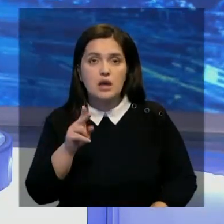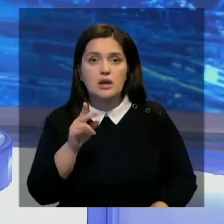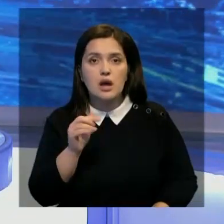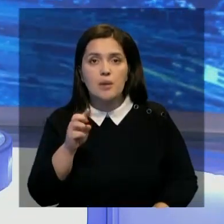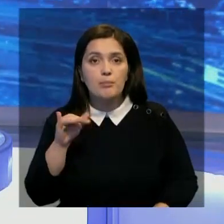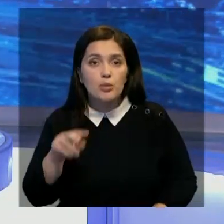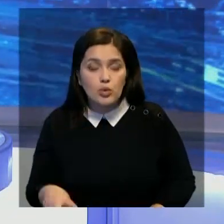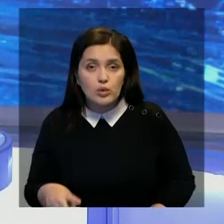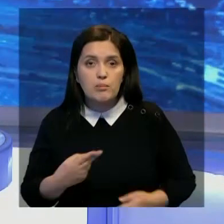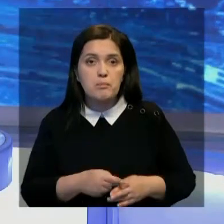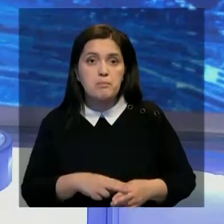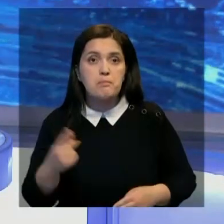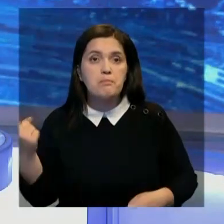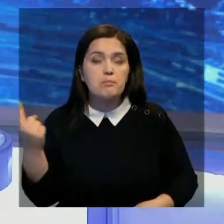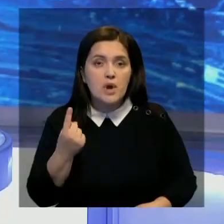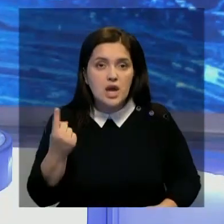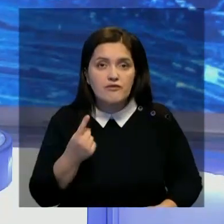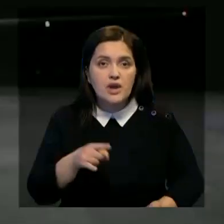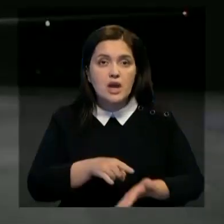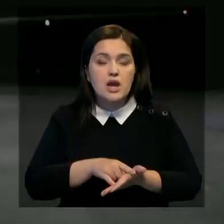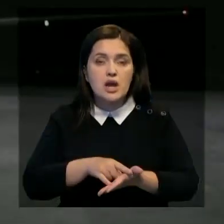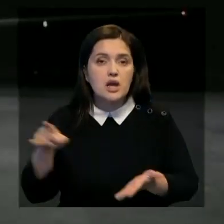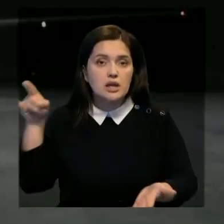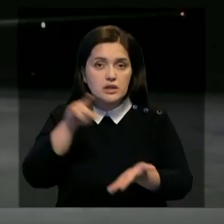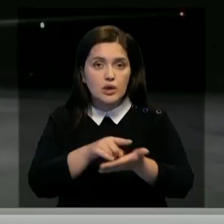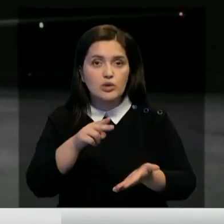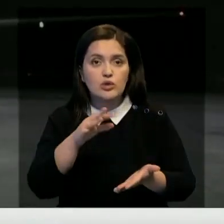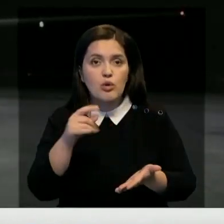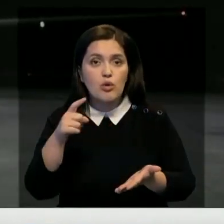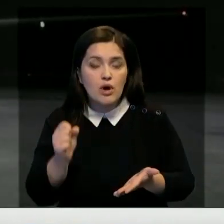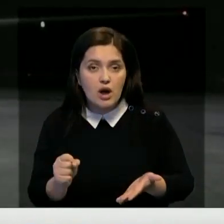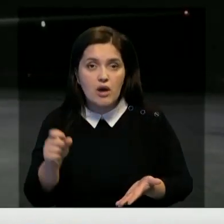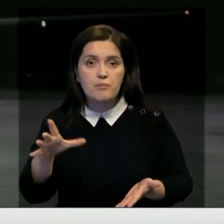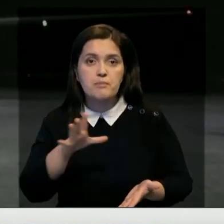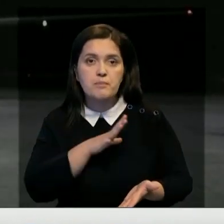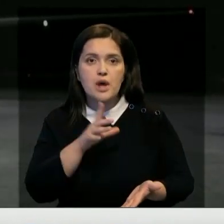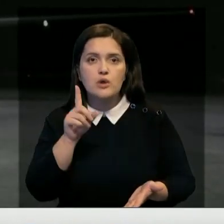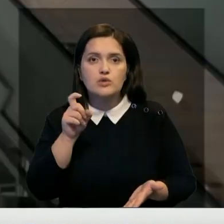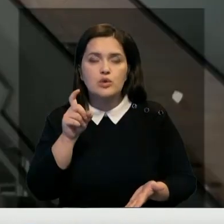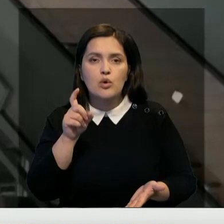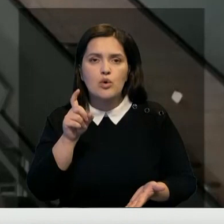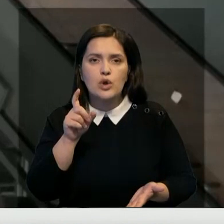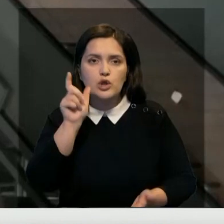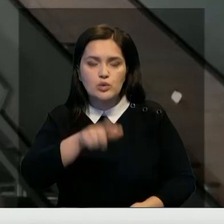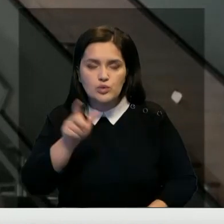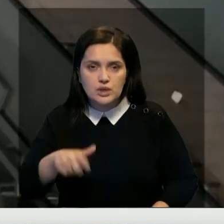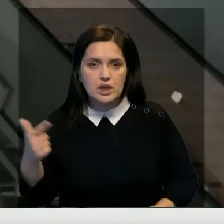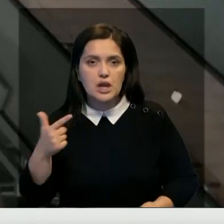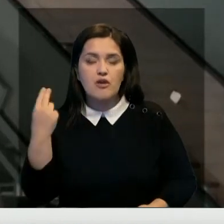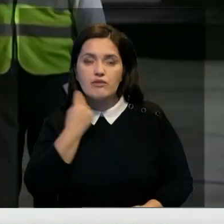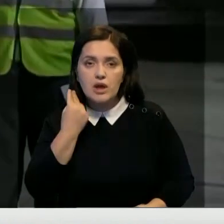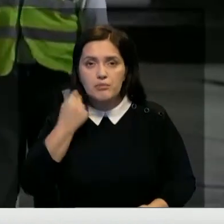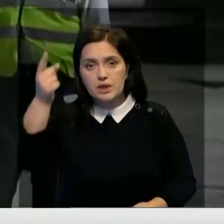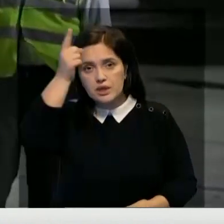Кабула. Накануне первый чартерный рейс приземлился в Дохе. На его борту было свыше сотни людей, среди них граждане